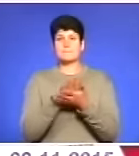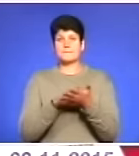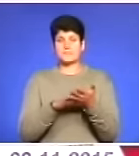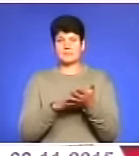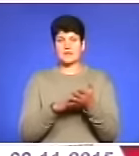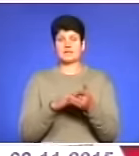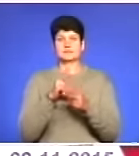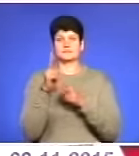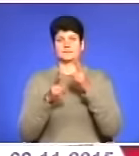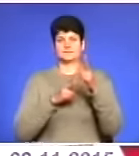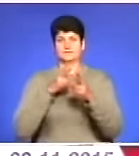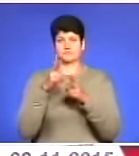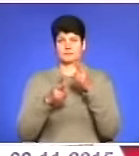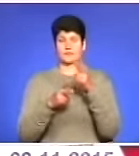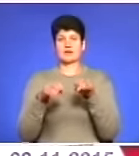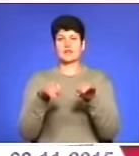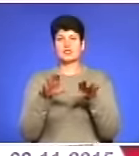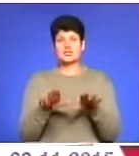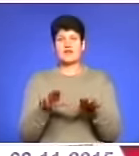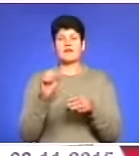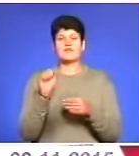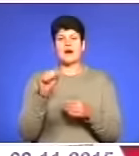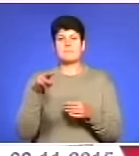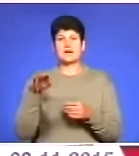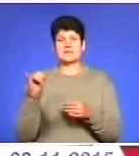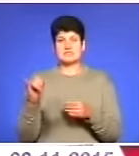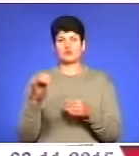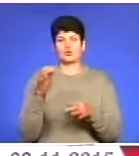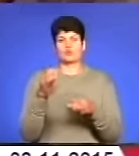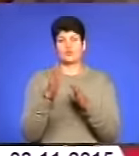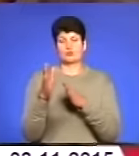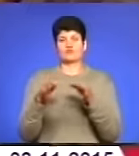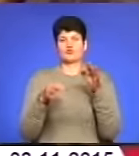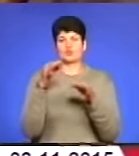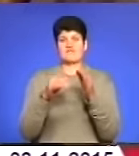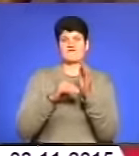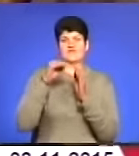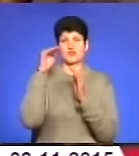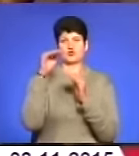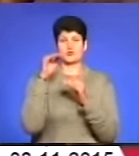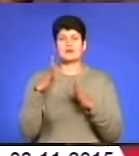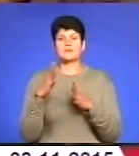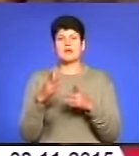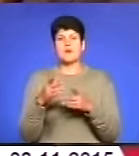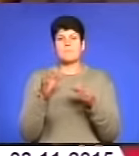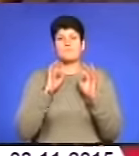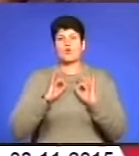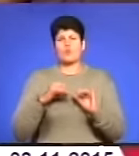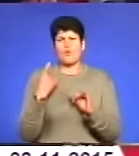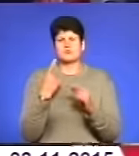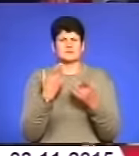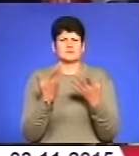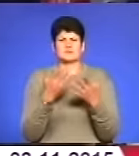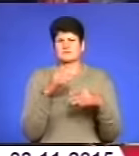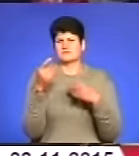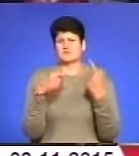оскаржували це рішення в апеляційному порядку у суді вищої інстанції. Прокурор області розмидо коментує нам ситуацію, що